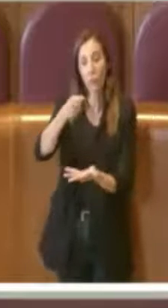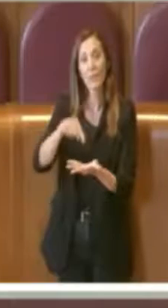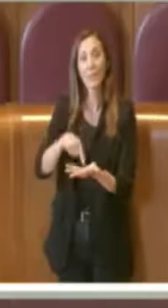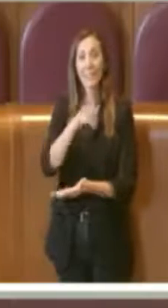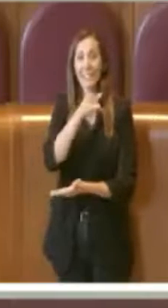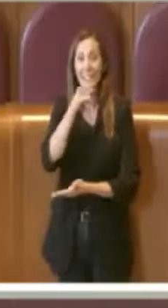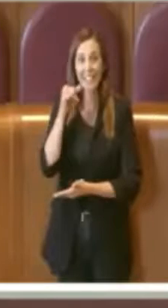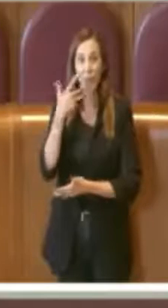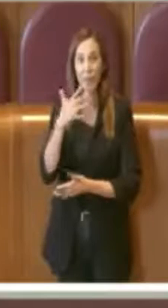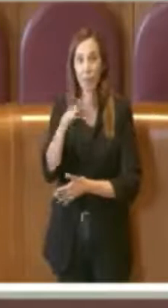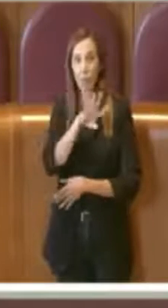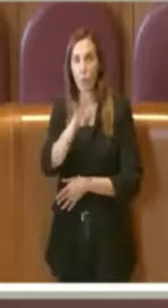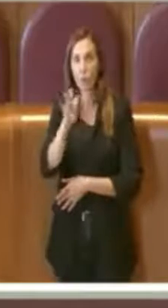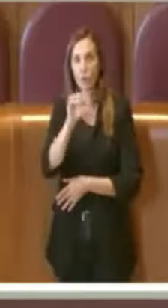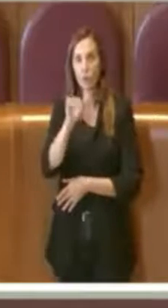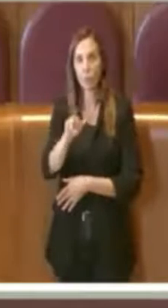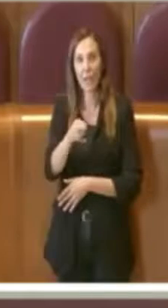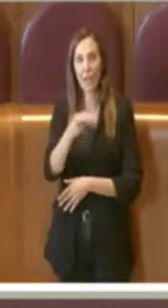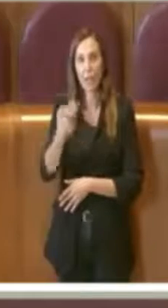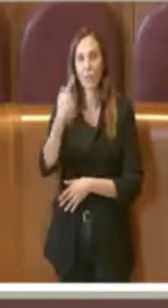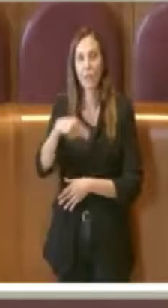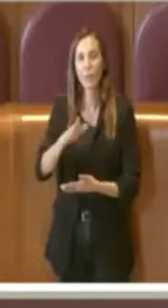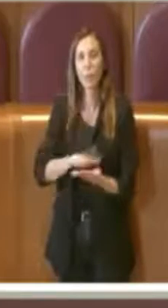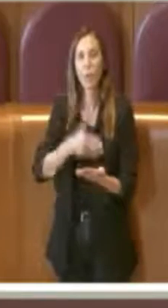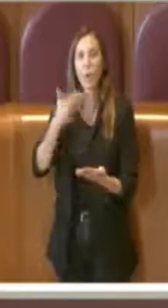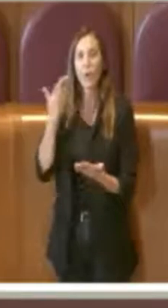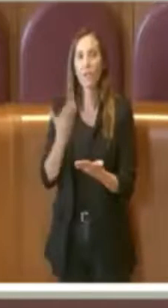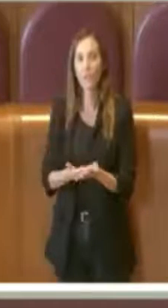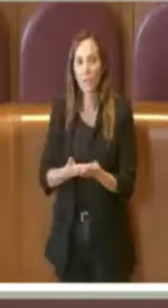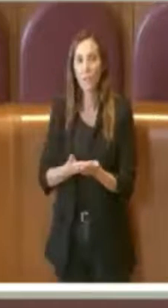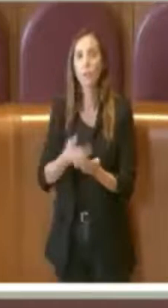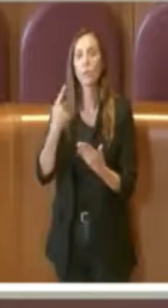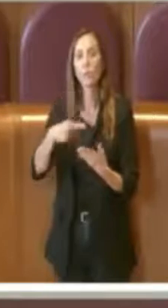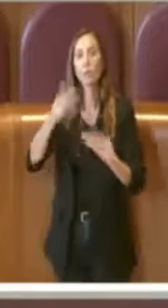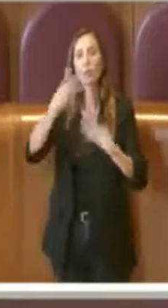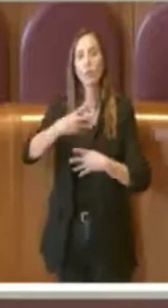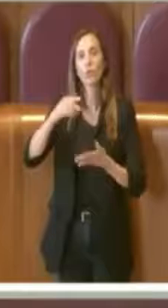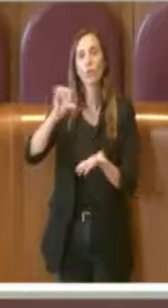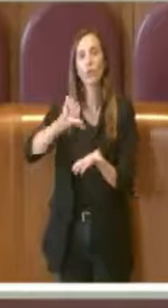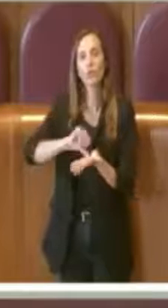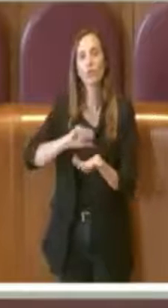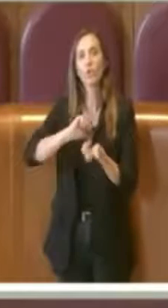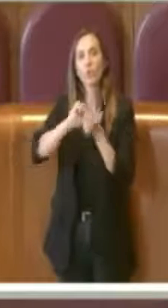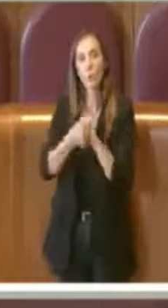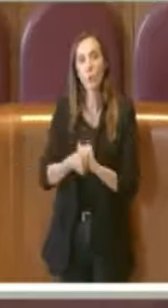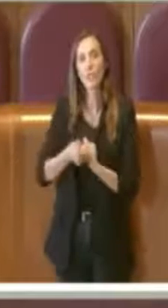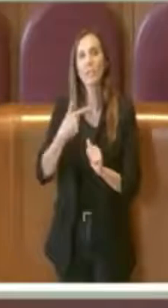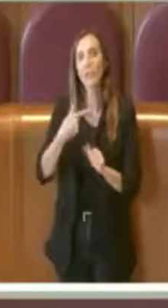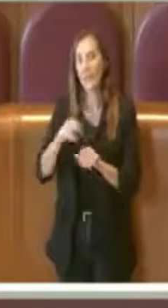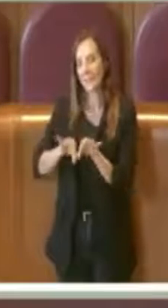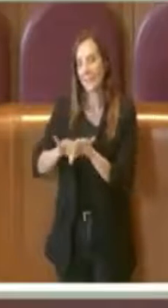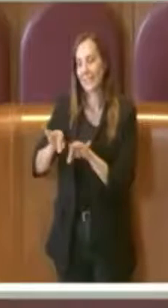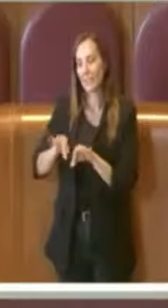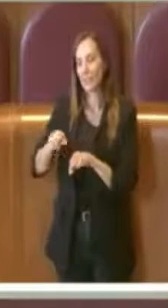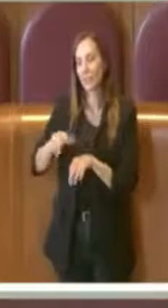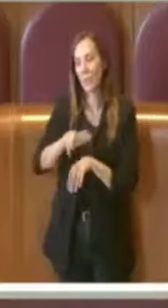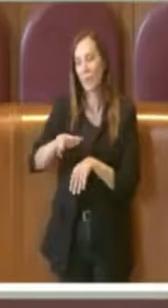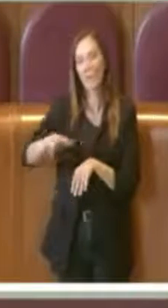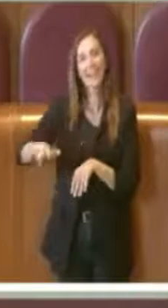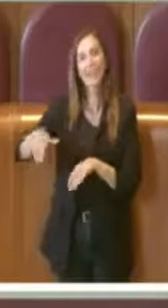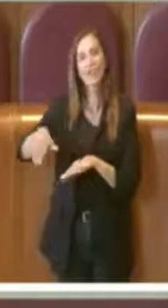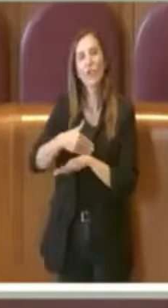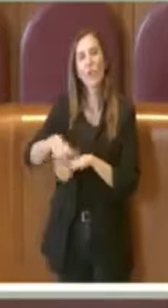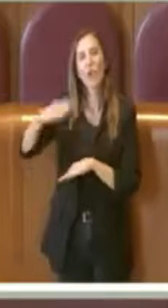quasi di 400.000 euro per la riqualificazione messa in funzione del centro sportivo e sistemazione del parcheggio di via Como, che come sappiamo